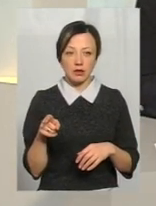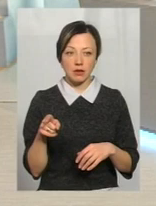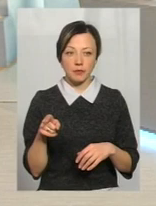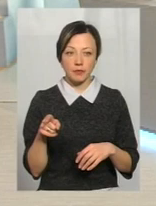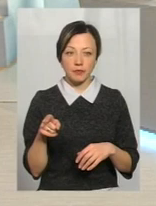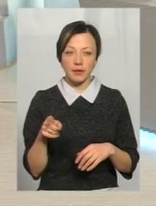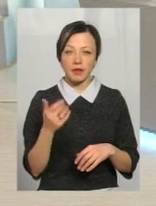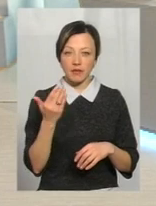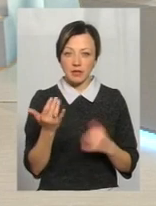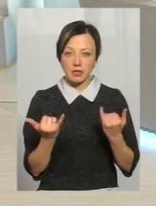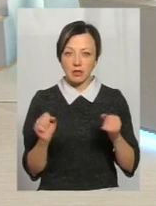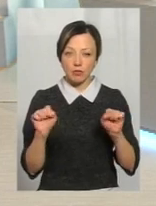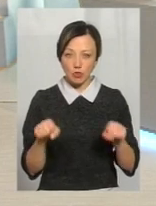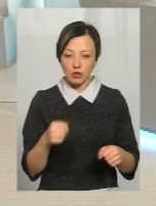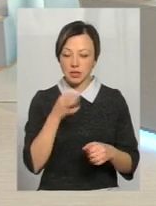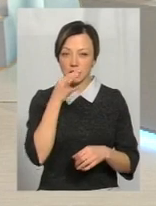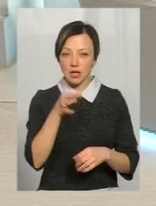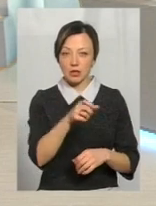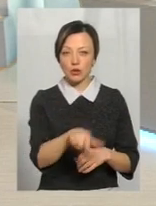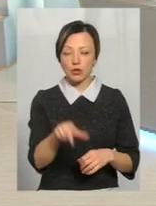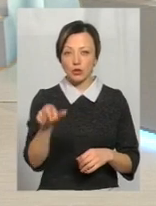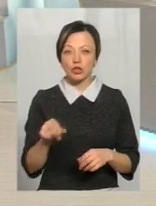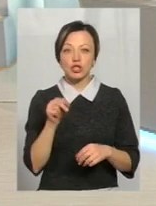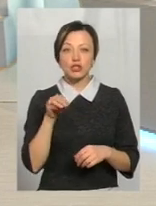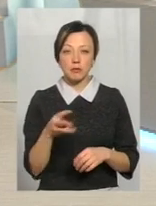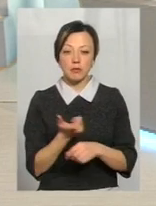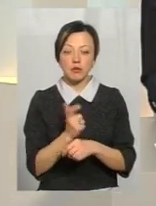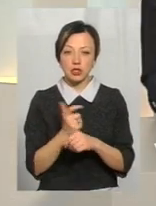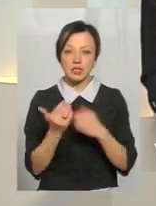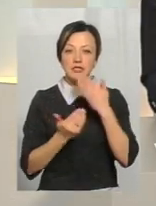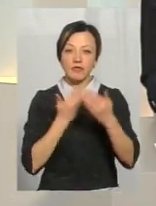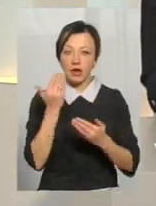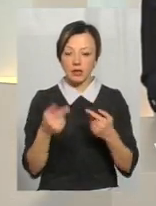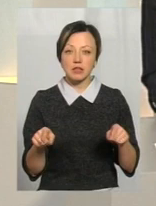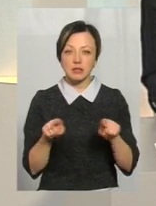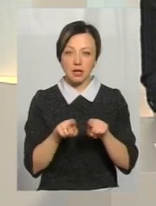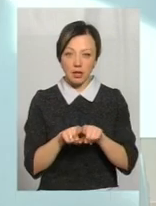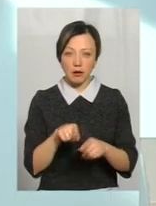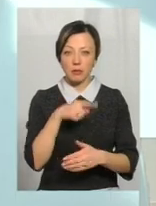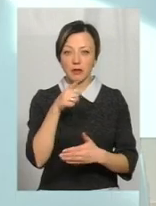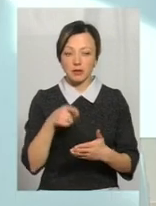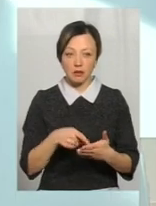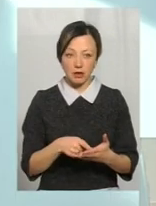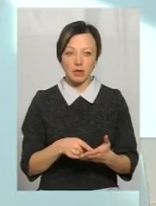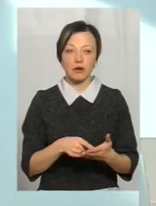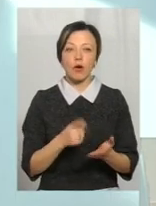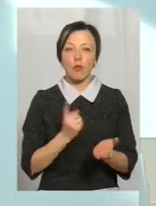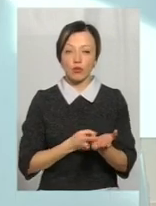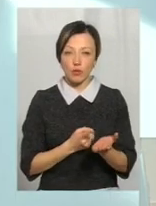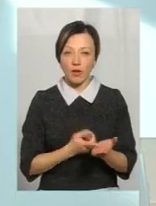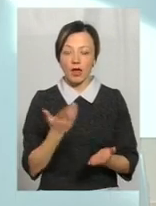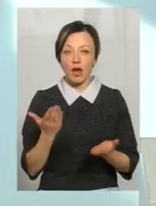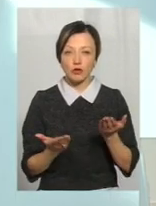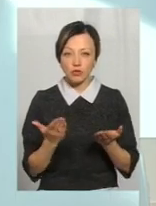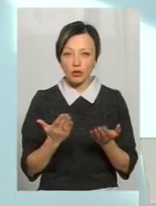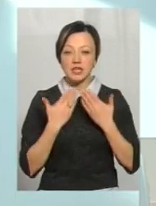Тобто ви зараз можете сказати глядачам, що чим більше звернень з таких... Обґрунтованих, обґрунтованих. Обґрунтованих. Якщо